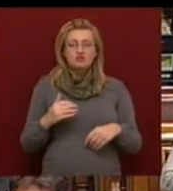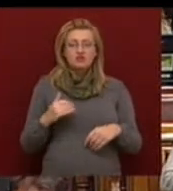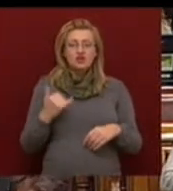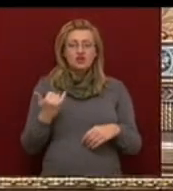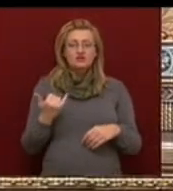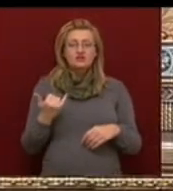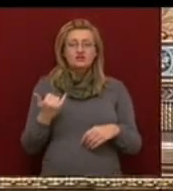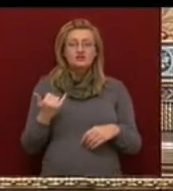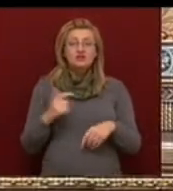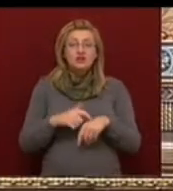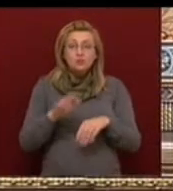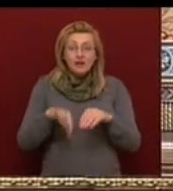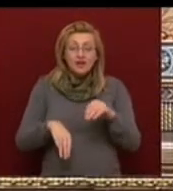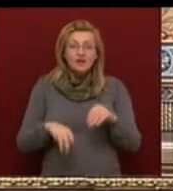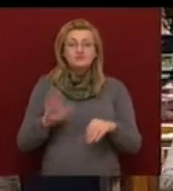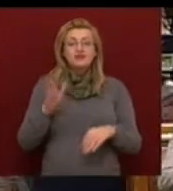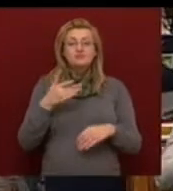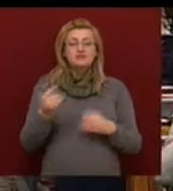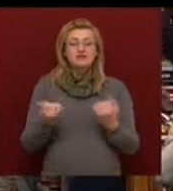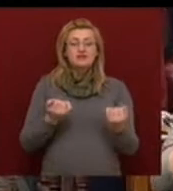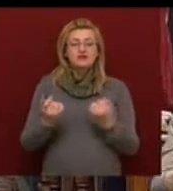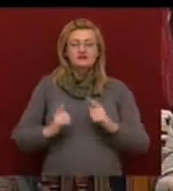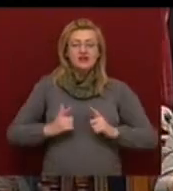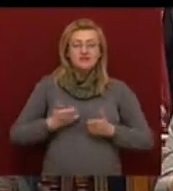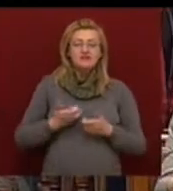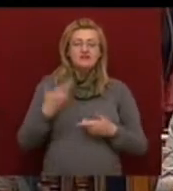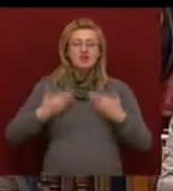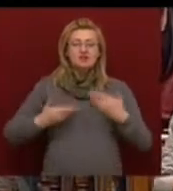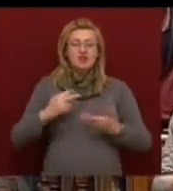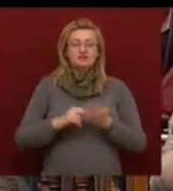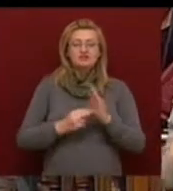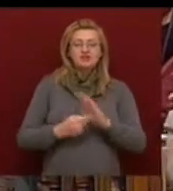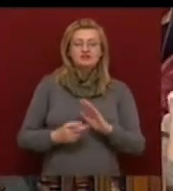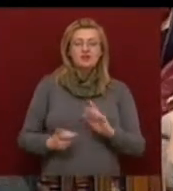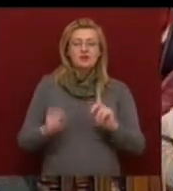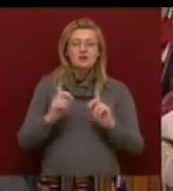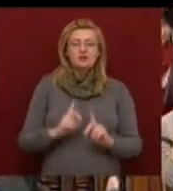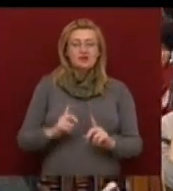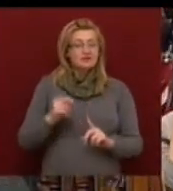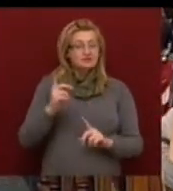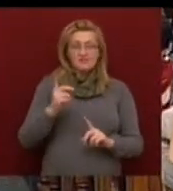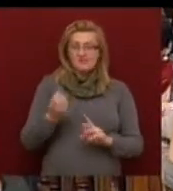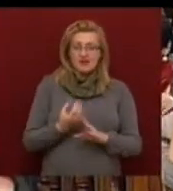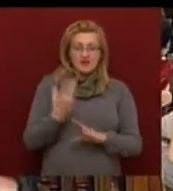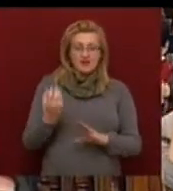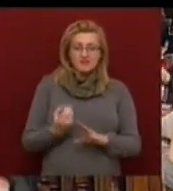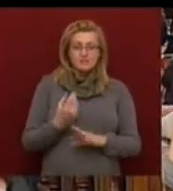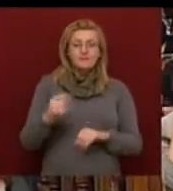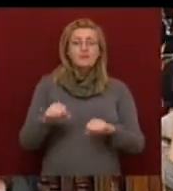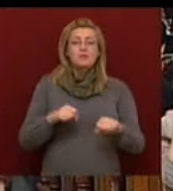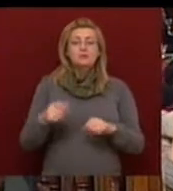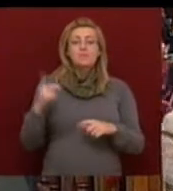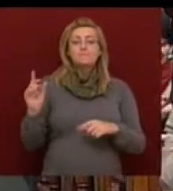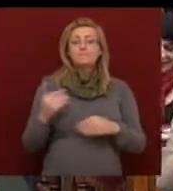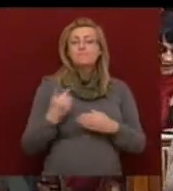Nagyon lejárt. Nemzeti konszenzus élvező tárgyalási stratégiával állnak elő. Ha ezt nem teljesítik, a kormánynak